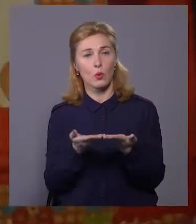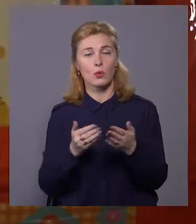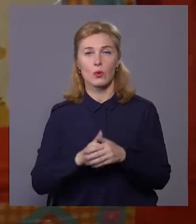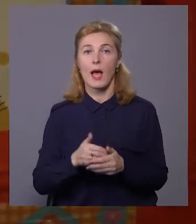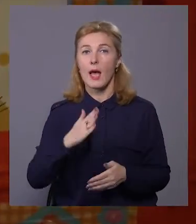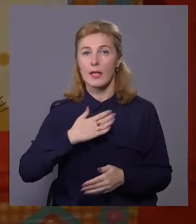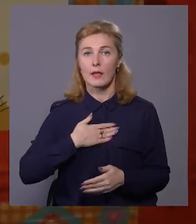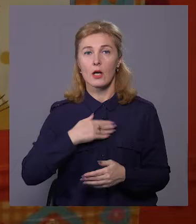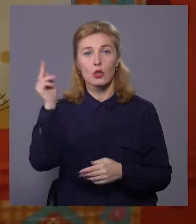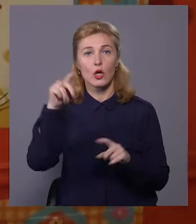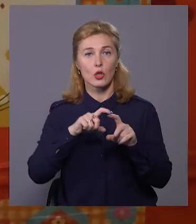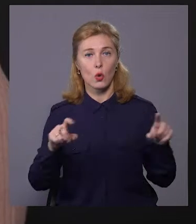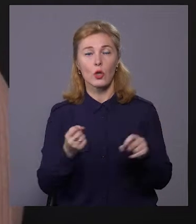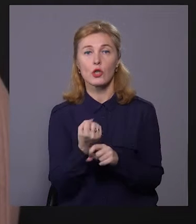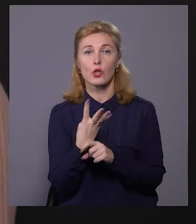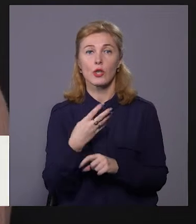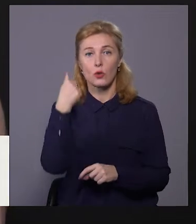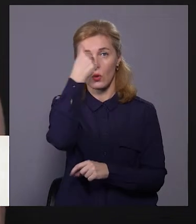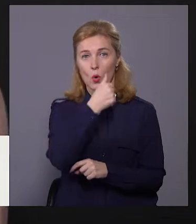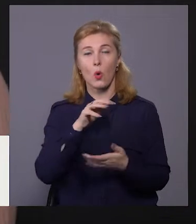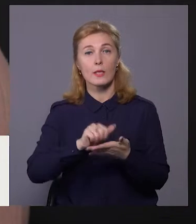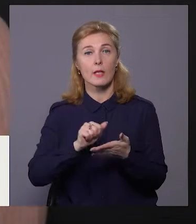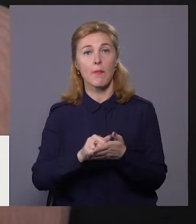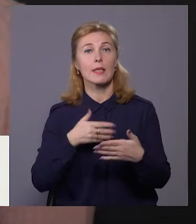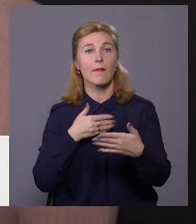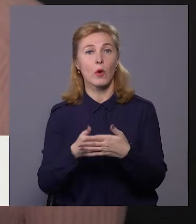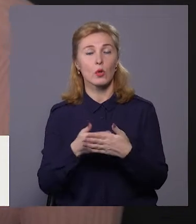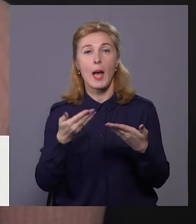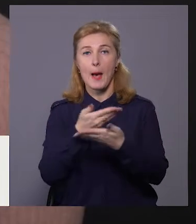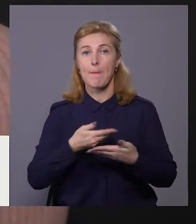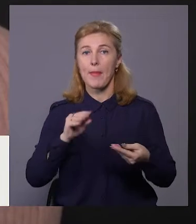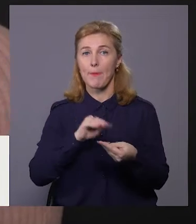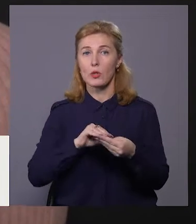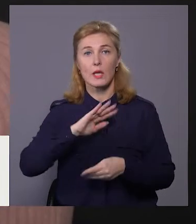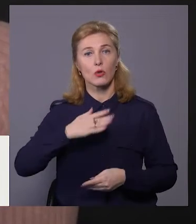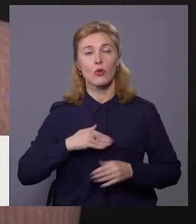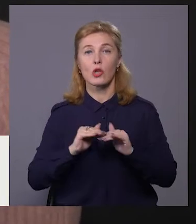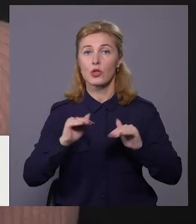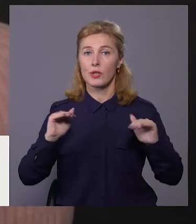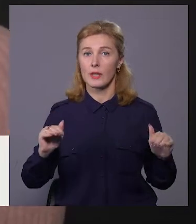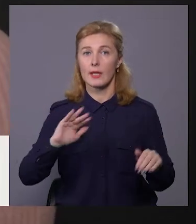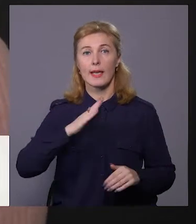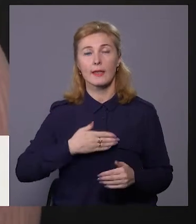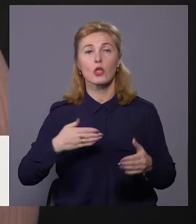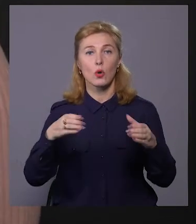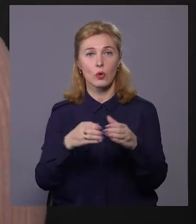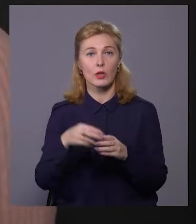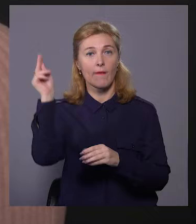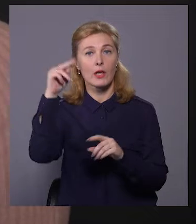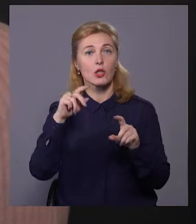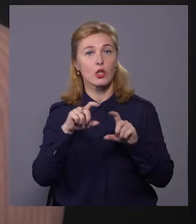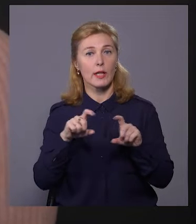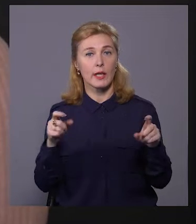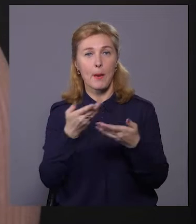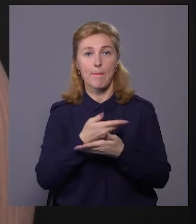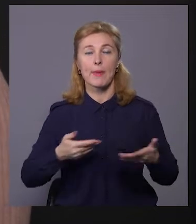Наша школа з 2014 року займається волонтерством. Ми постійно, наші діти і наш колектив шкільний, ми